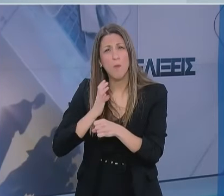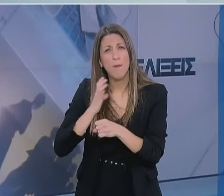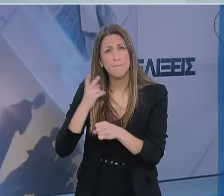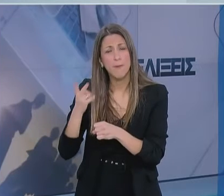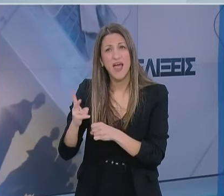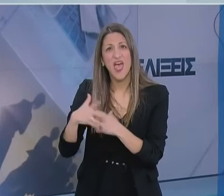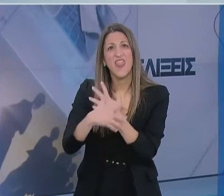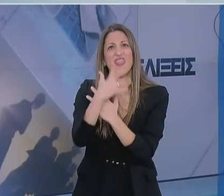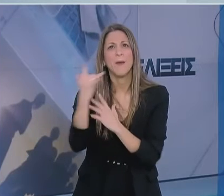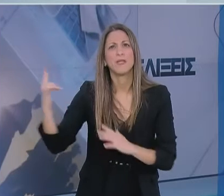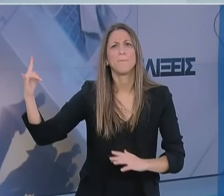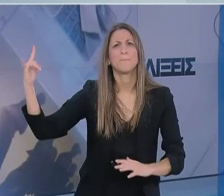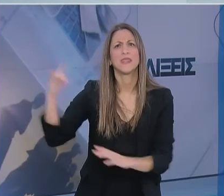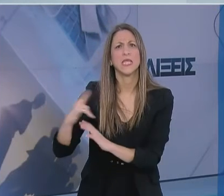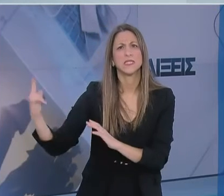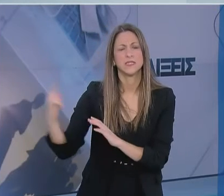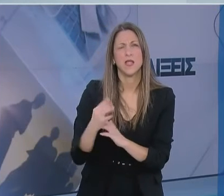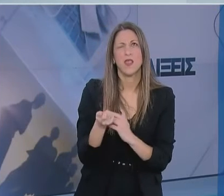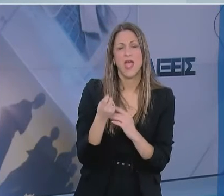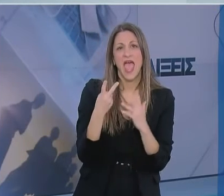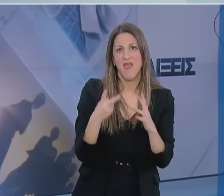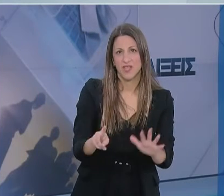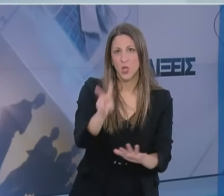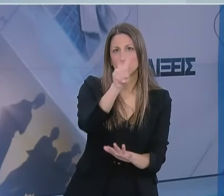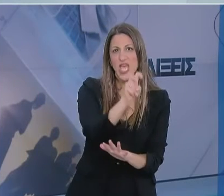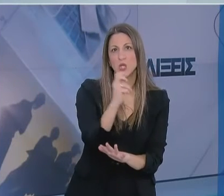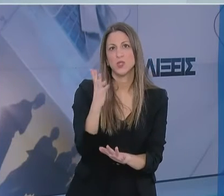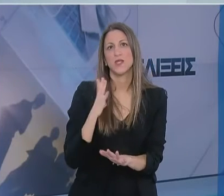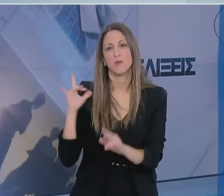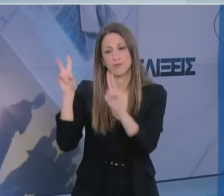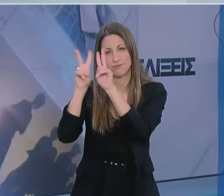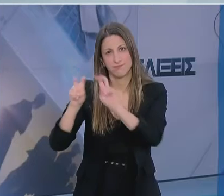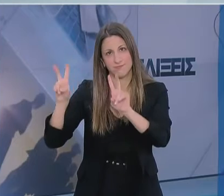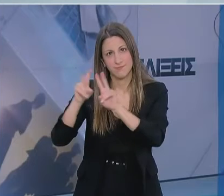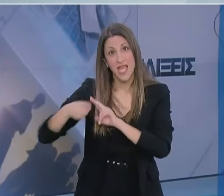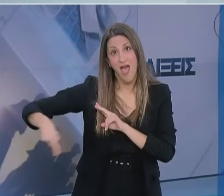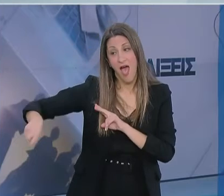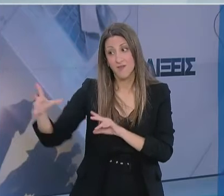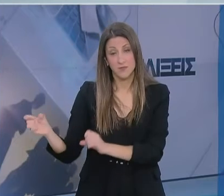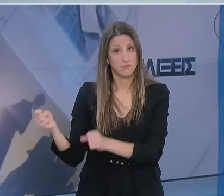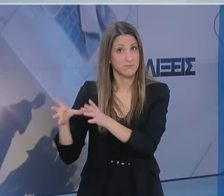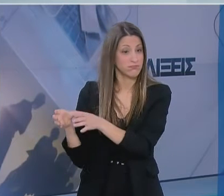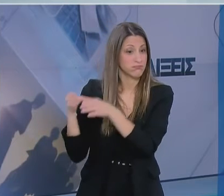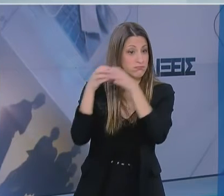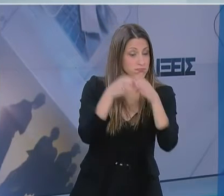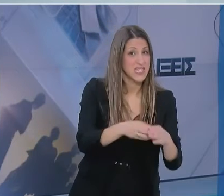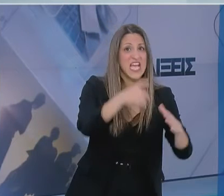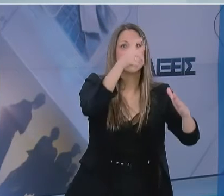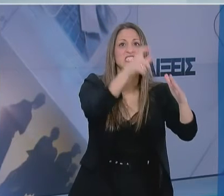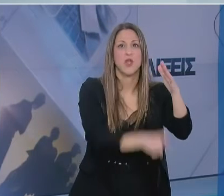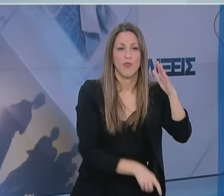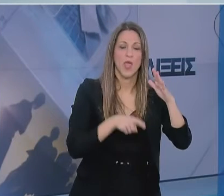επιβάτες 15 τακτικών πτήσεων, περίπου 724 άτομα. Οι επιβάτες κατά την άφηξή τους οδηγούνται σε ξενοδοχείο που υποβάλλονται στο τεστ